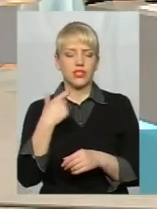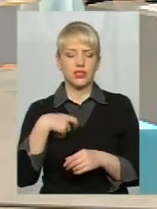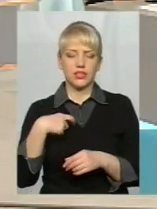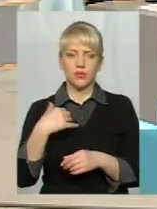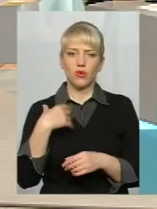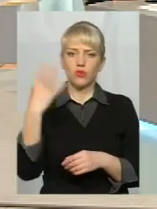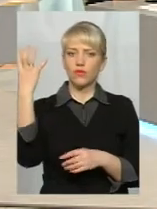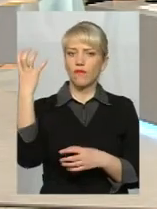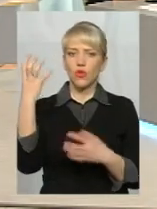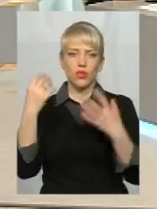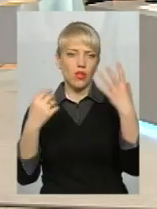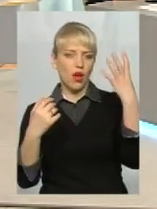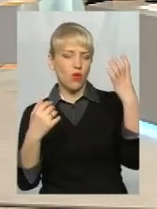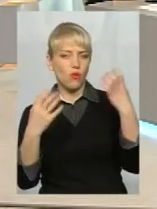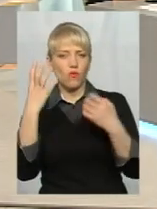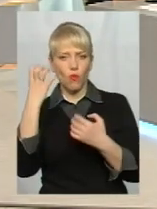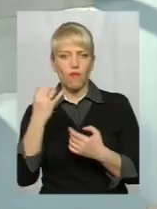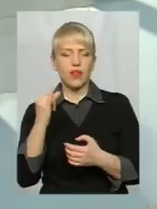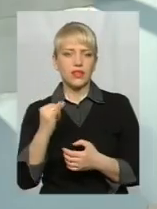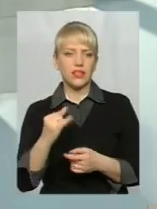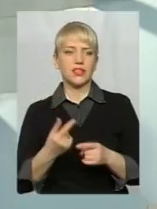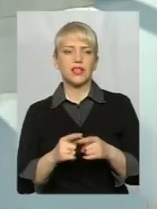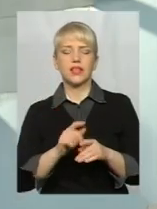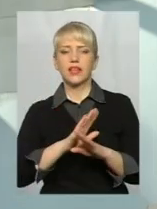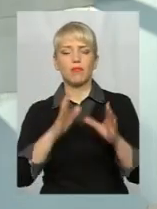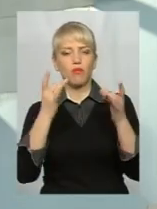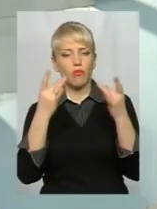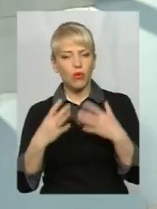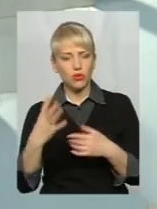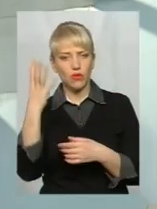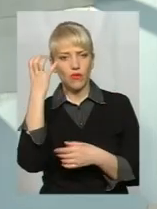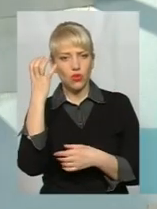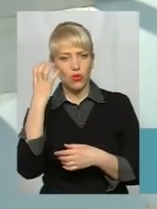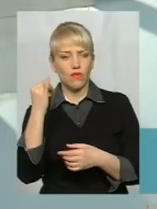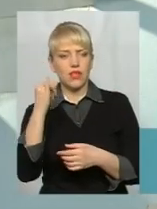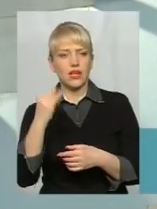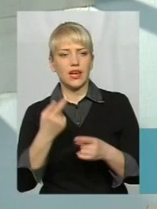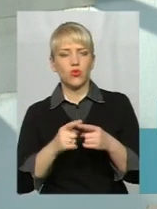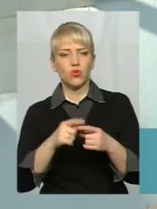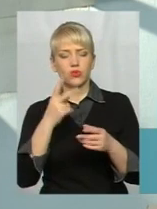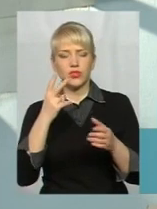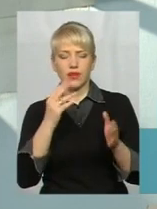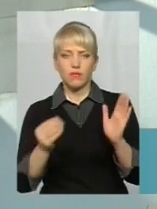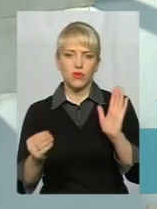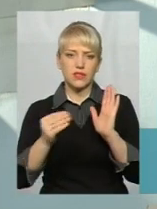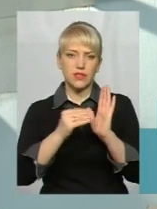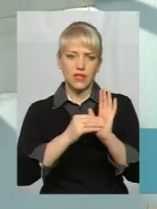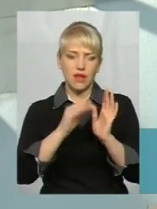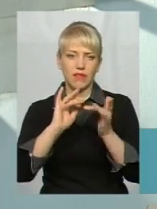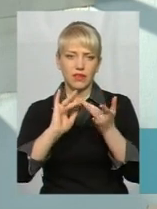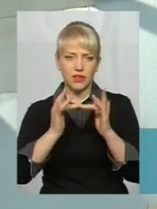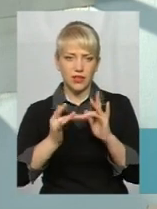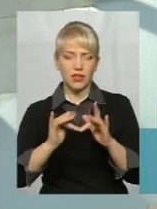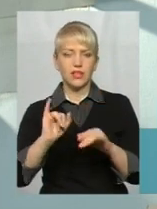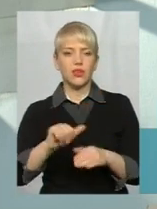фотографувати, і більше того, я не тільки хочу себе сфотографувати, а я хочу це викласти в соцмережі, і